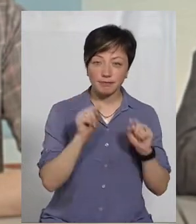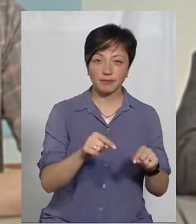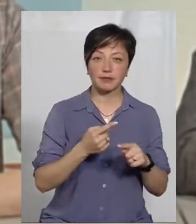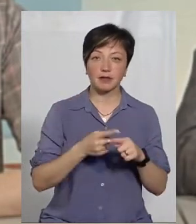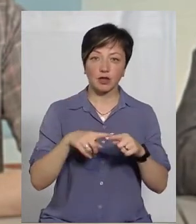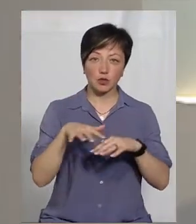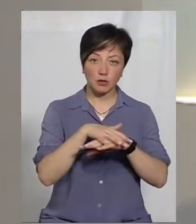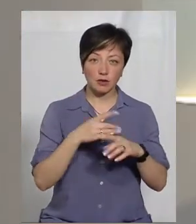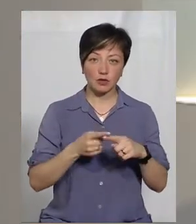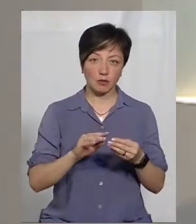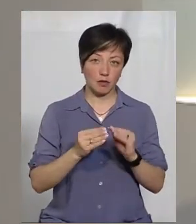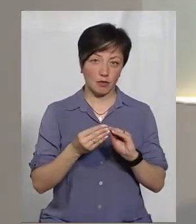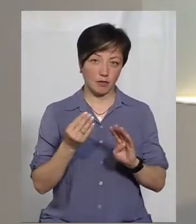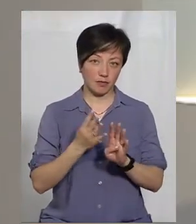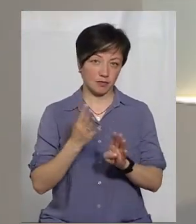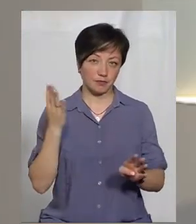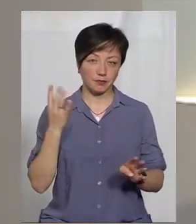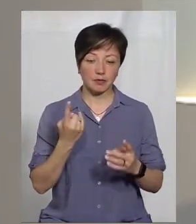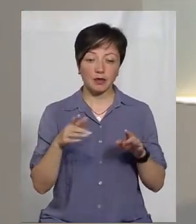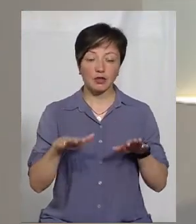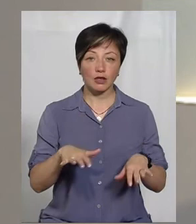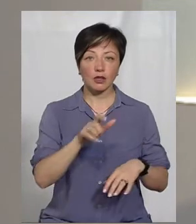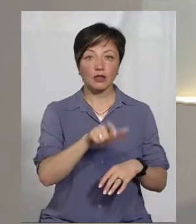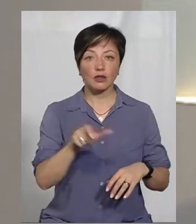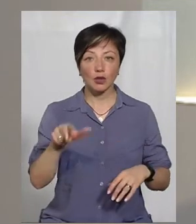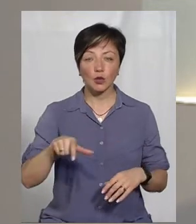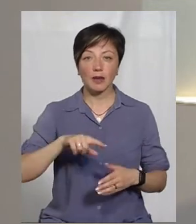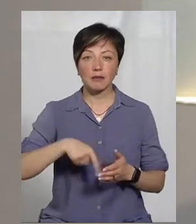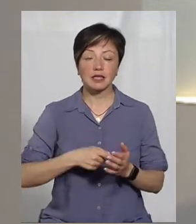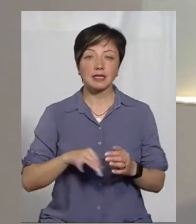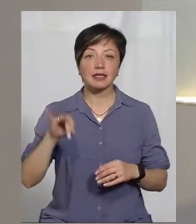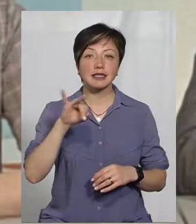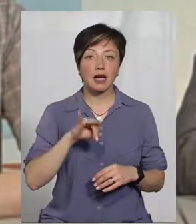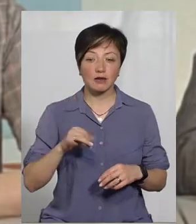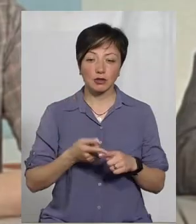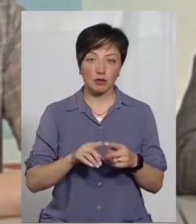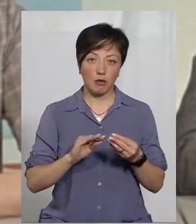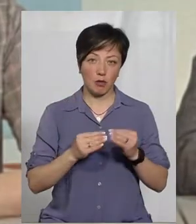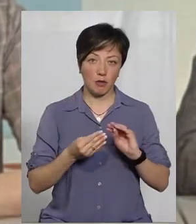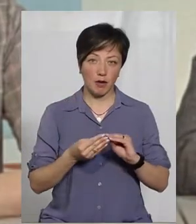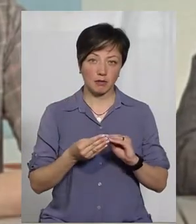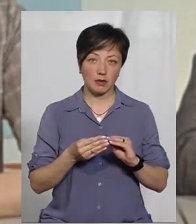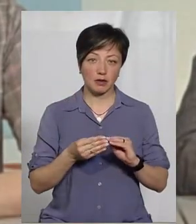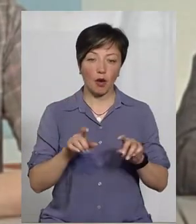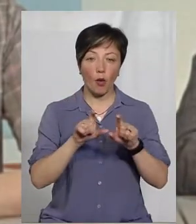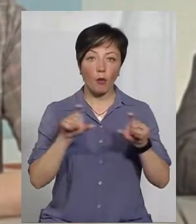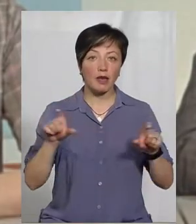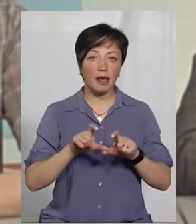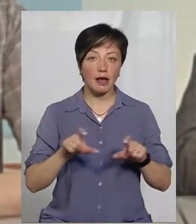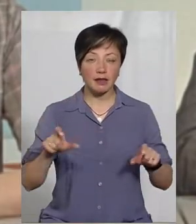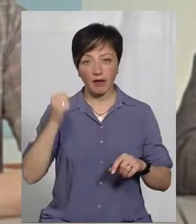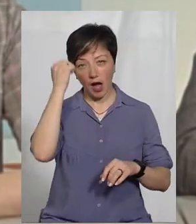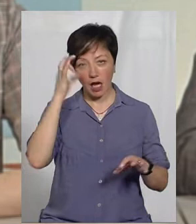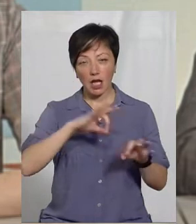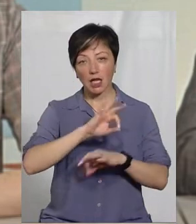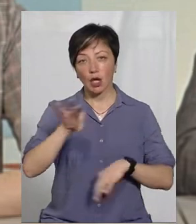суспільства, в першу чергу місцевих жителів Ізяслава щодо оцих проблемних об'єктів архітектури,